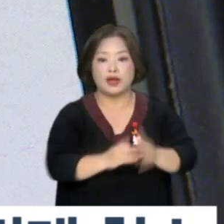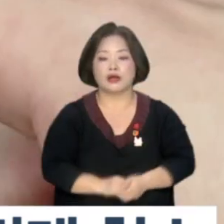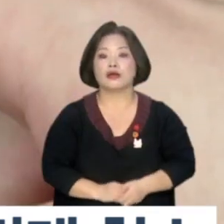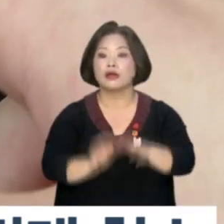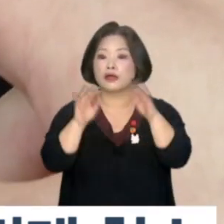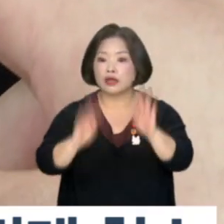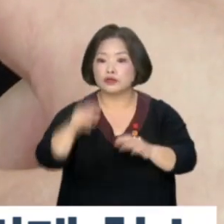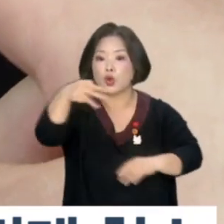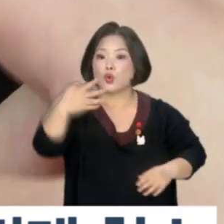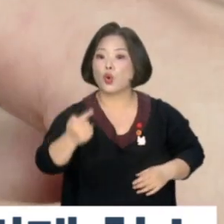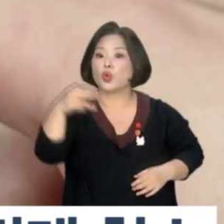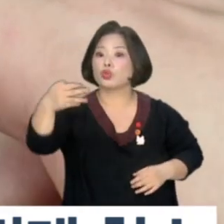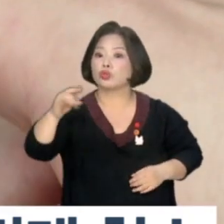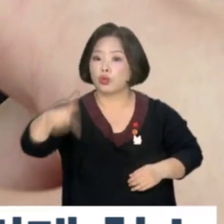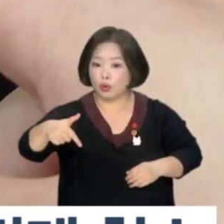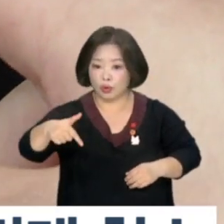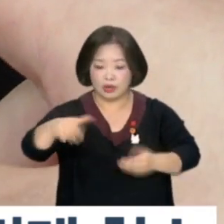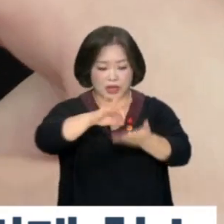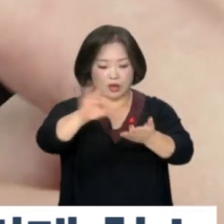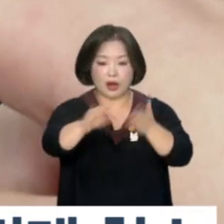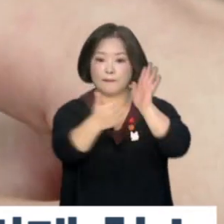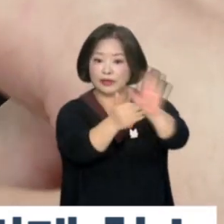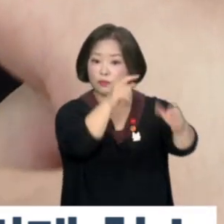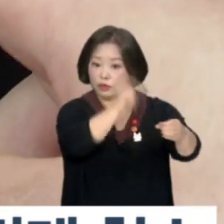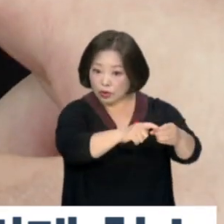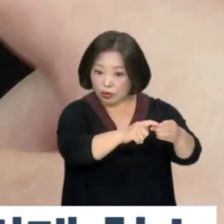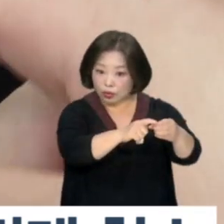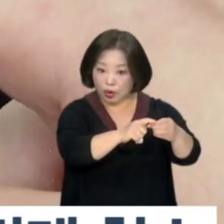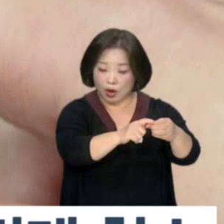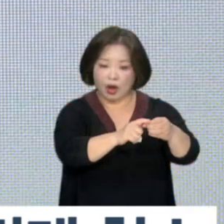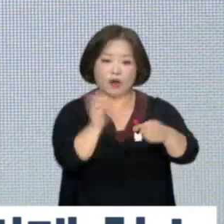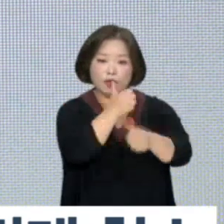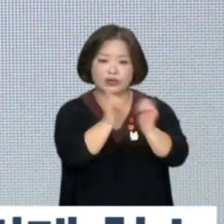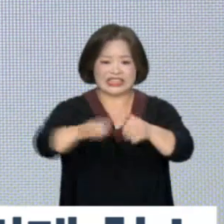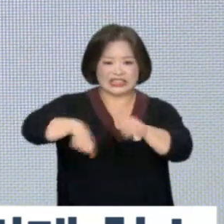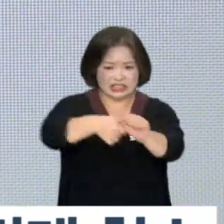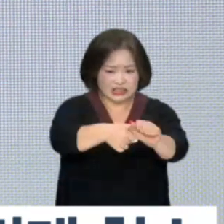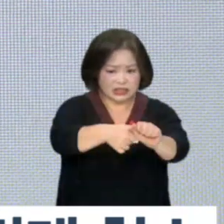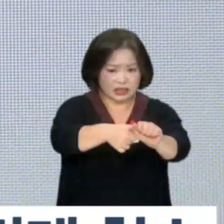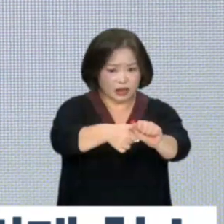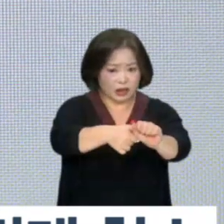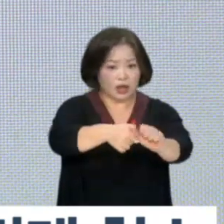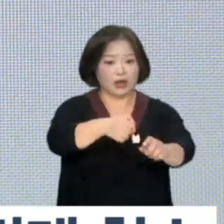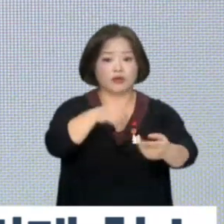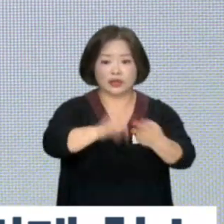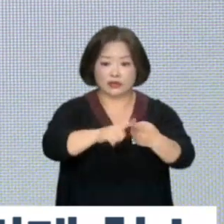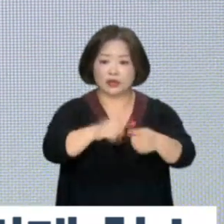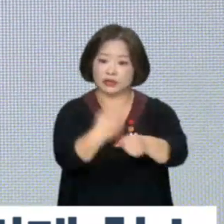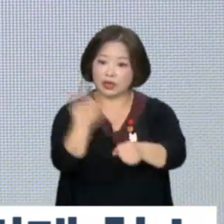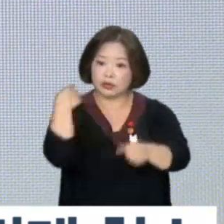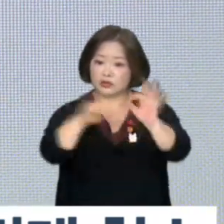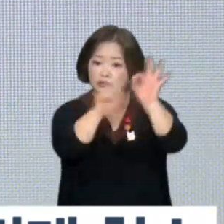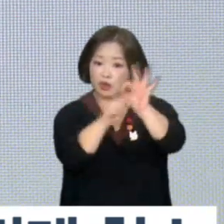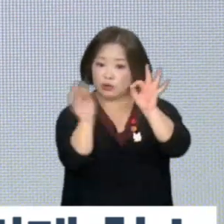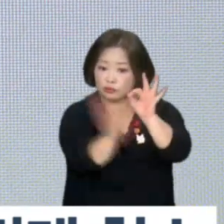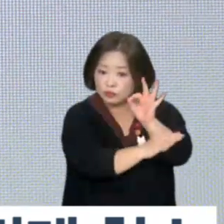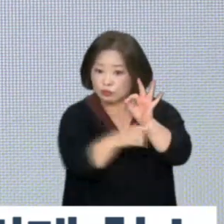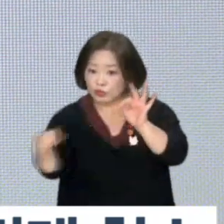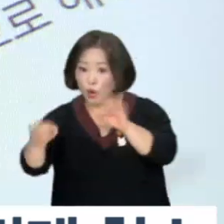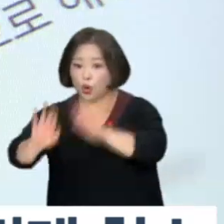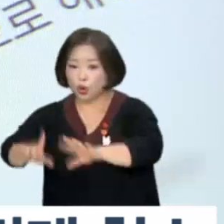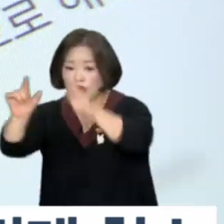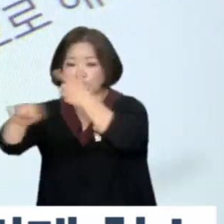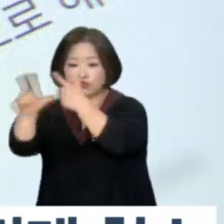변협은 로톡 등 이용을 막기 위해 플랫폼 가입 변호사를 징계하는 내용으로 규정을 고쳐 작년 10월부터 올해 2월까지